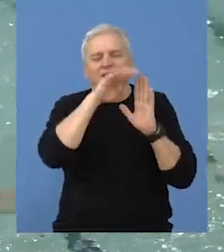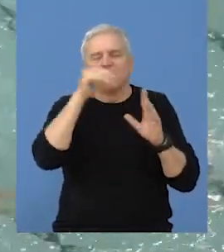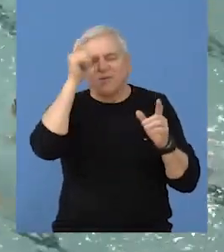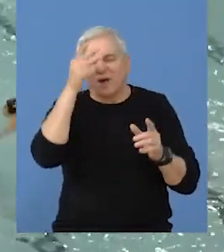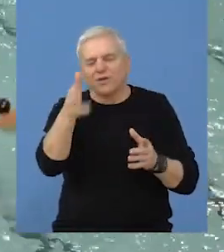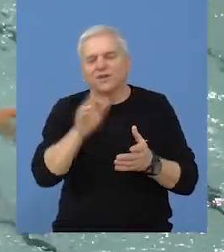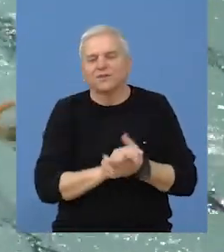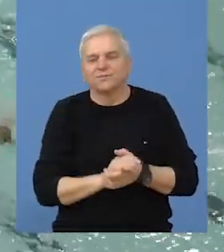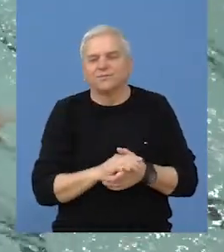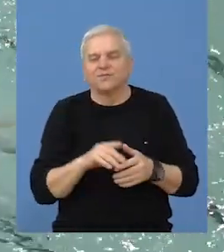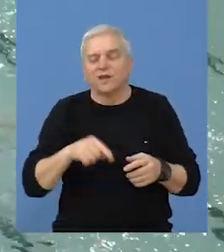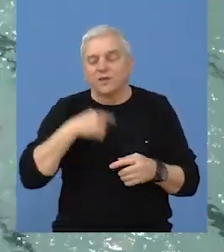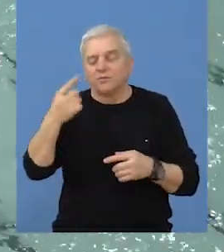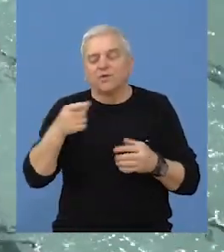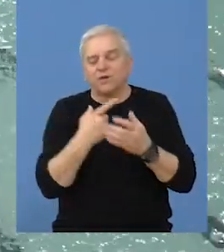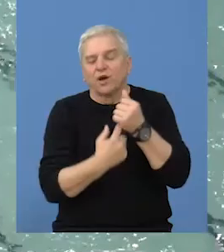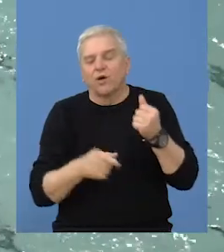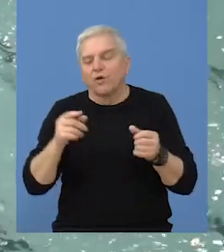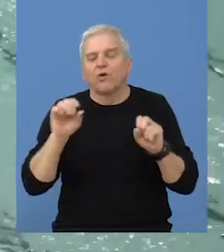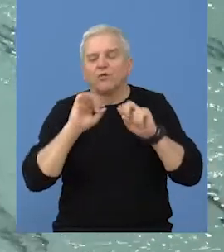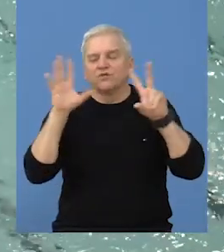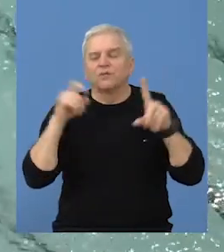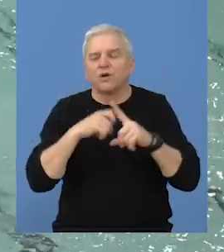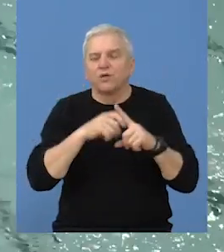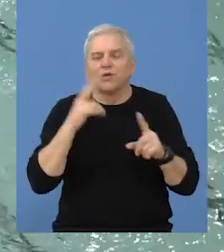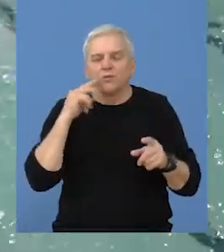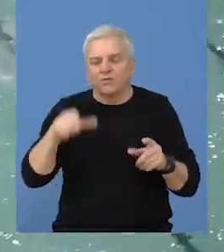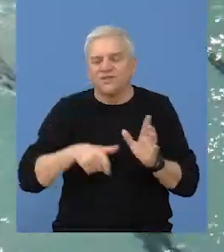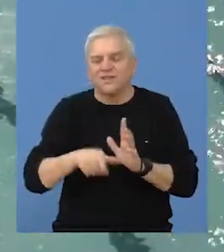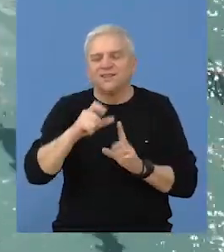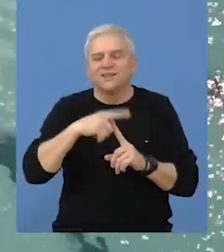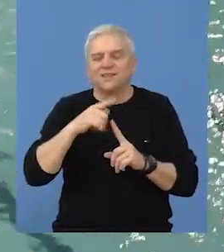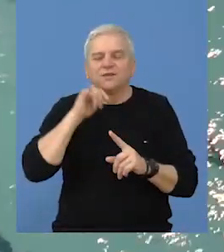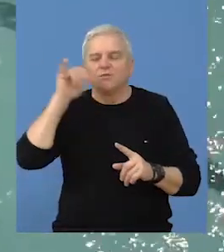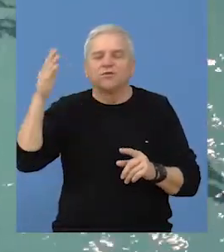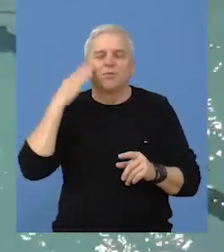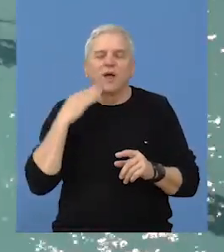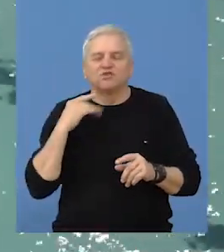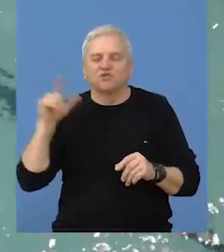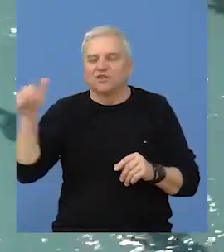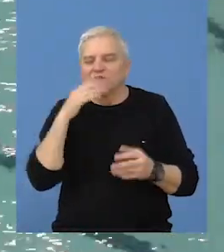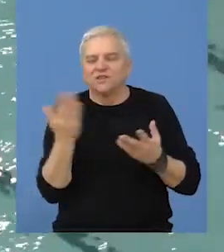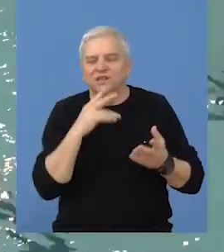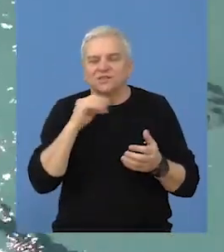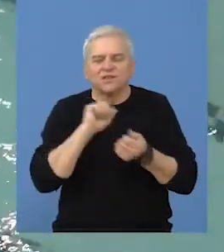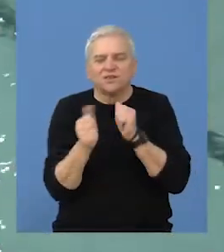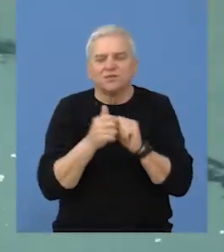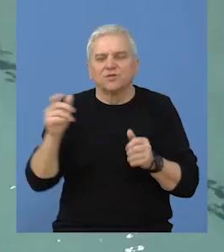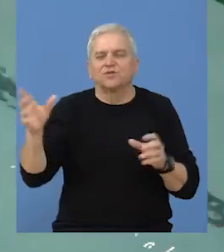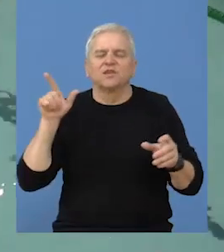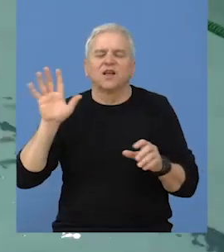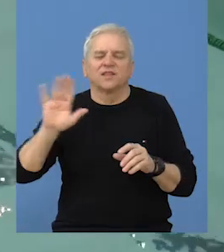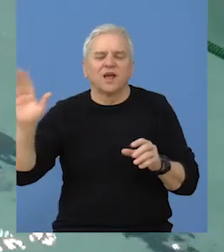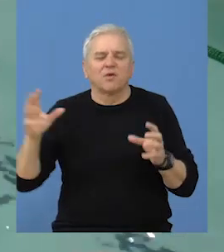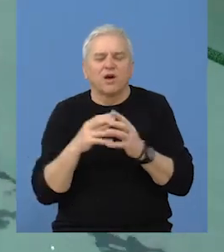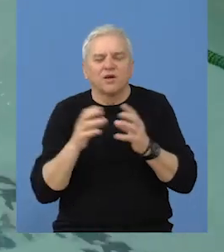ima i petoplasirani Beograd u narednom i poslednjem 18. kolu momci za Tise putuju u Pančevo gdje